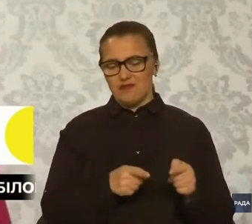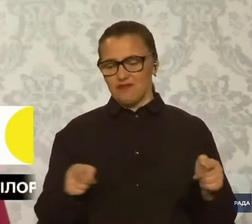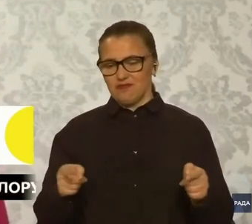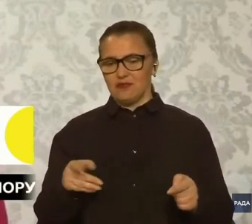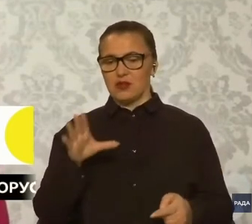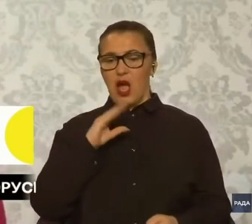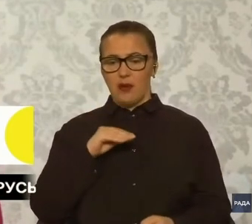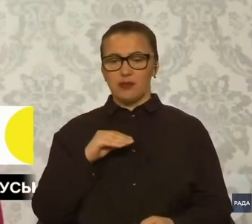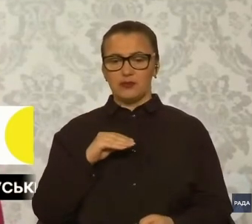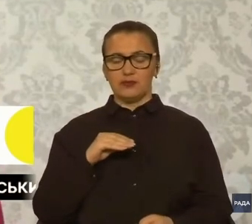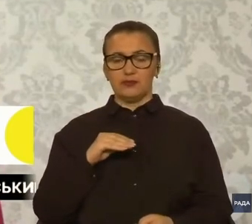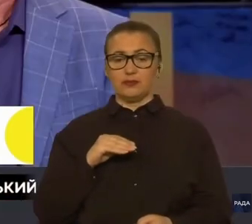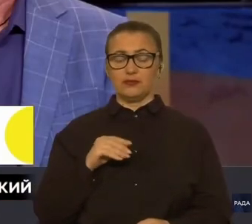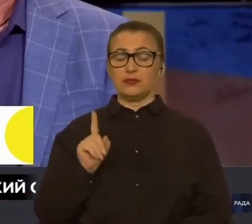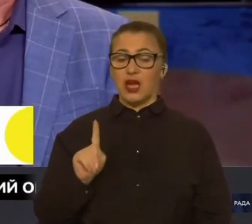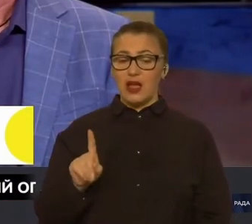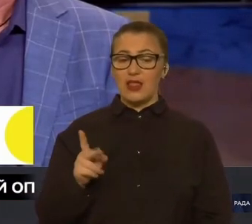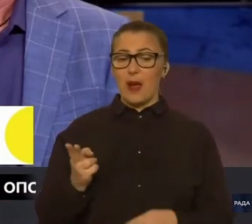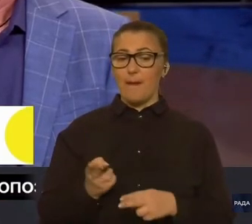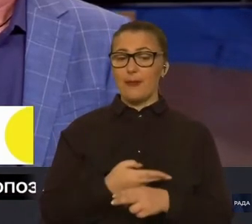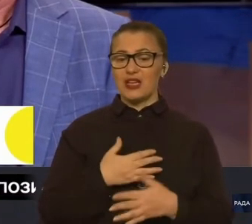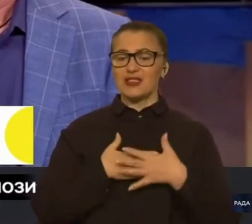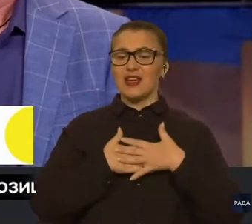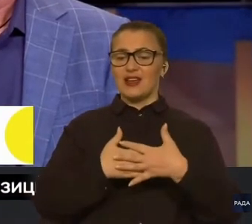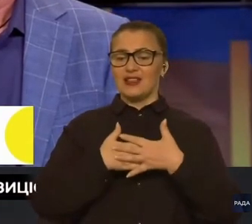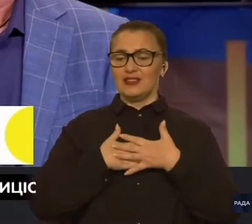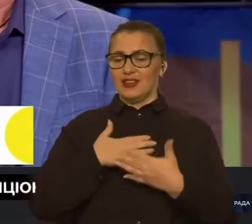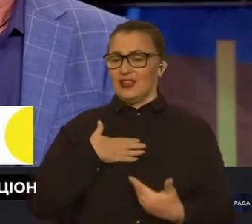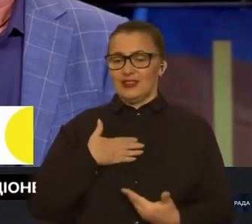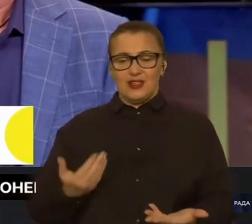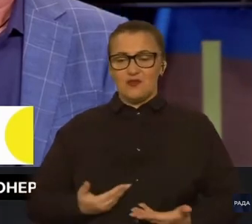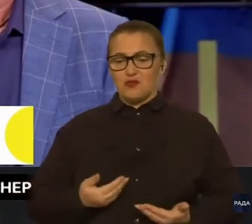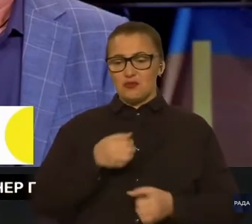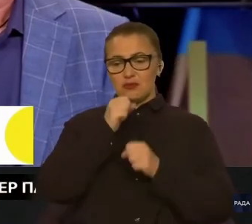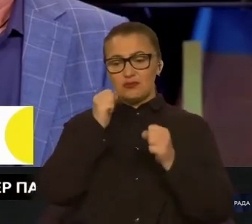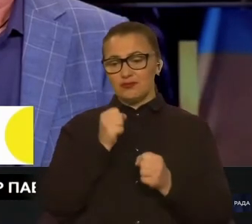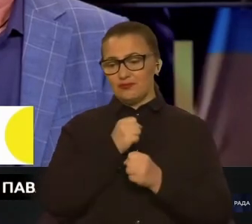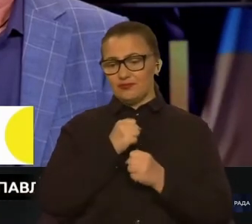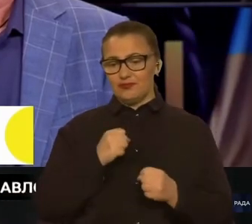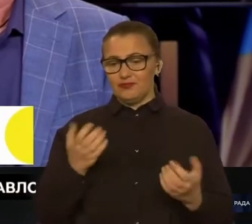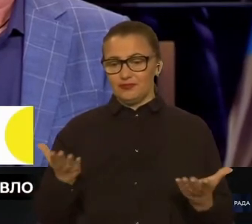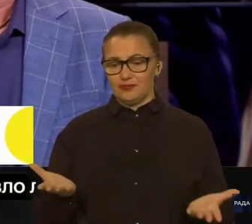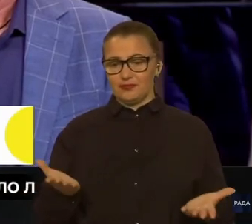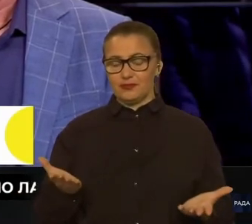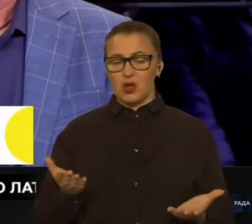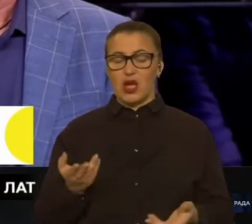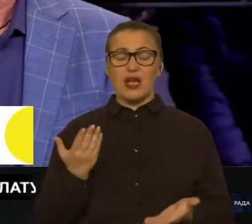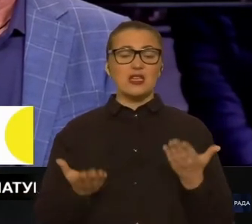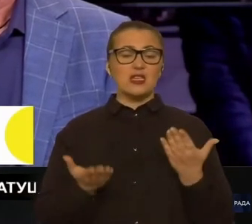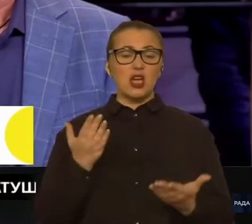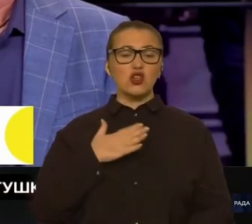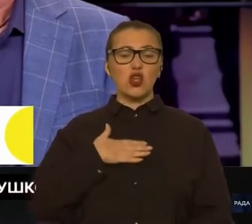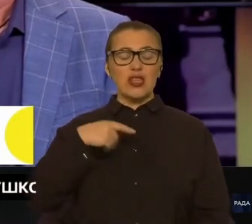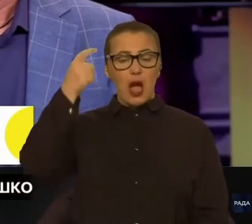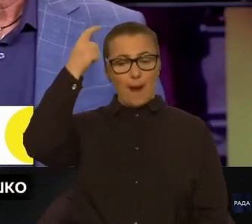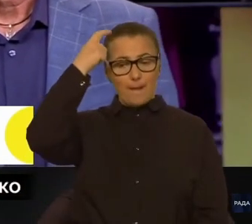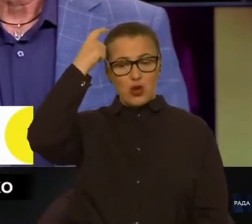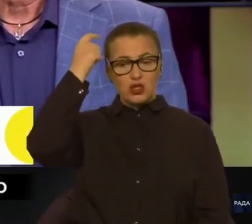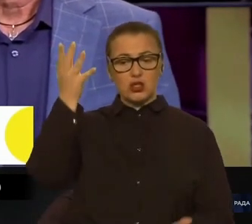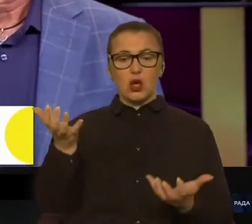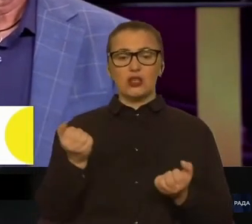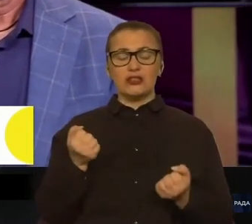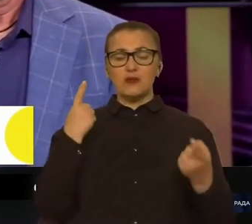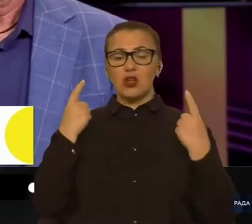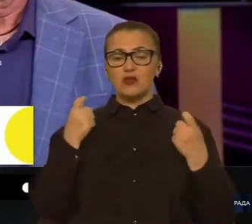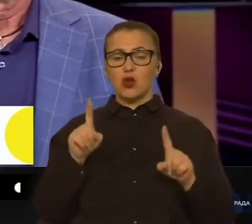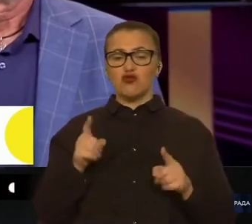організму. Але без дихання ми довго не протримуємося зовсім. І тому, якщо наш мозок отримує інформацію